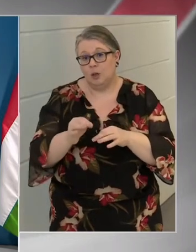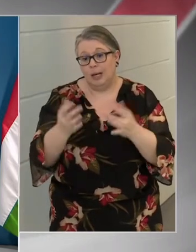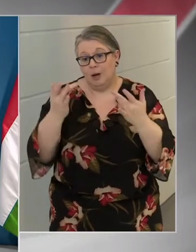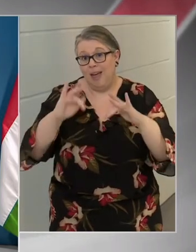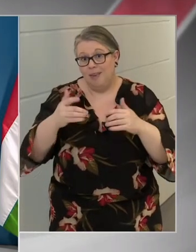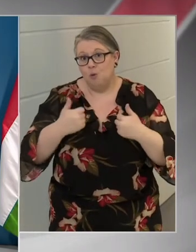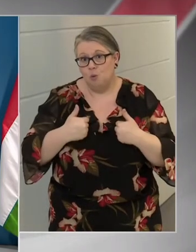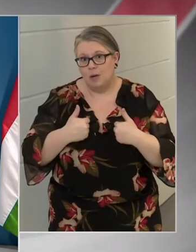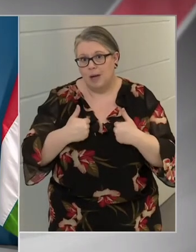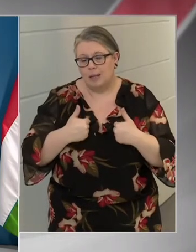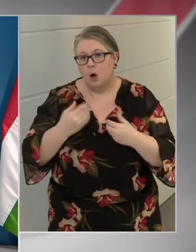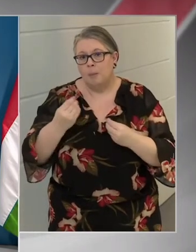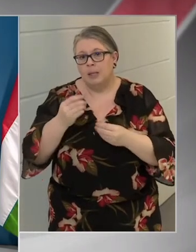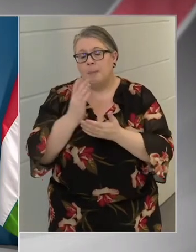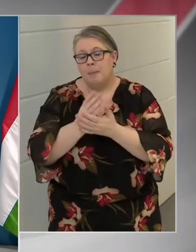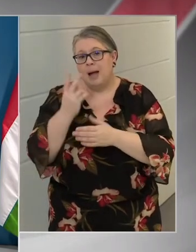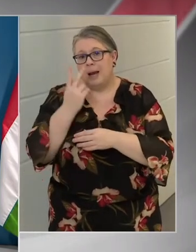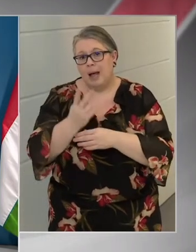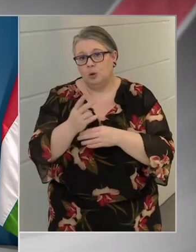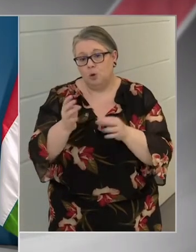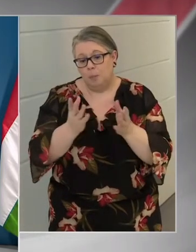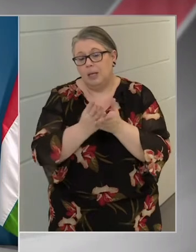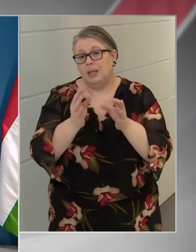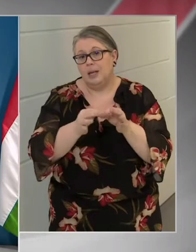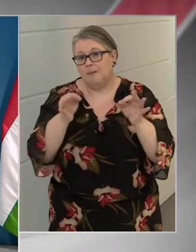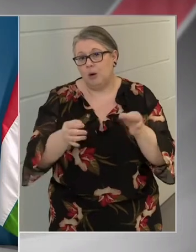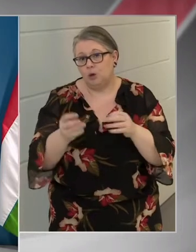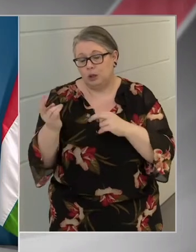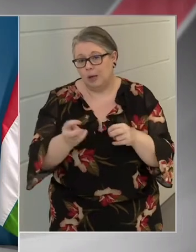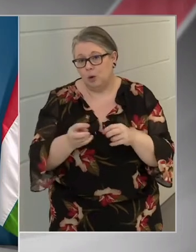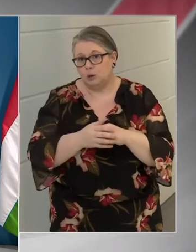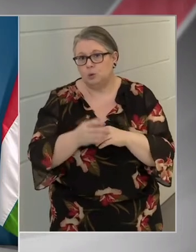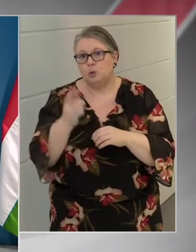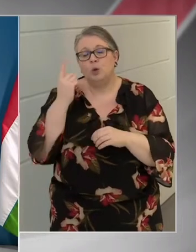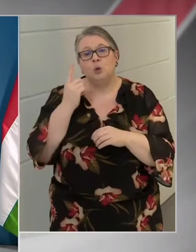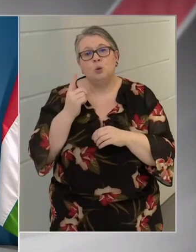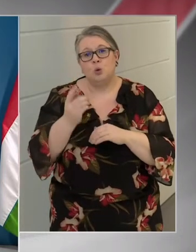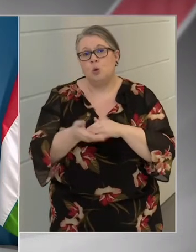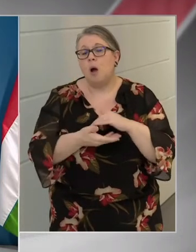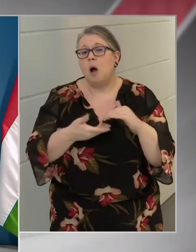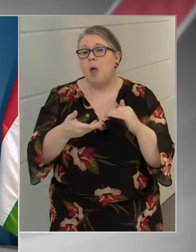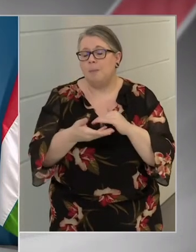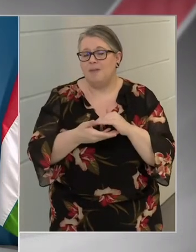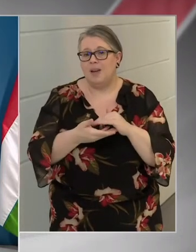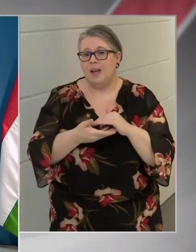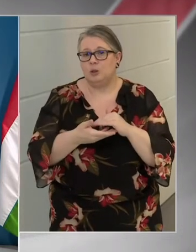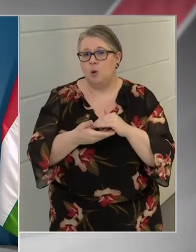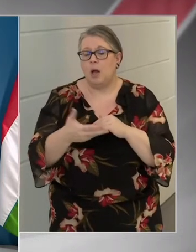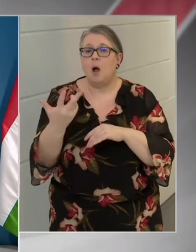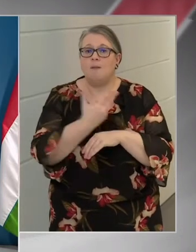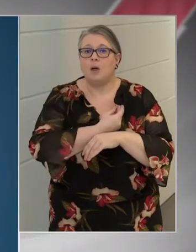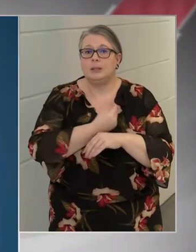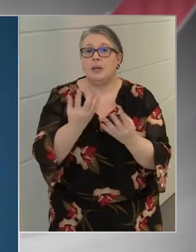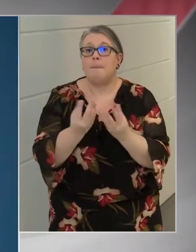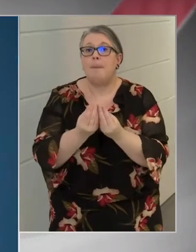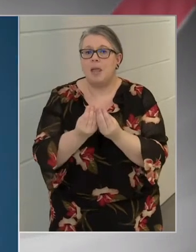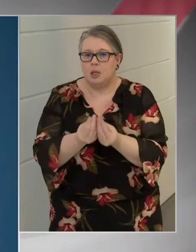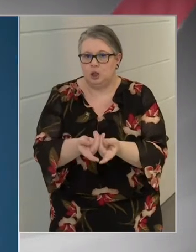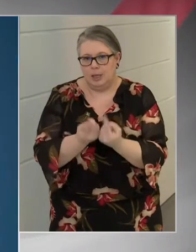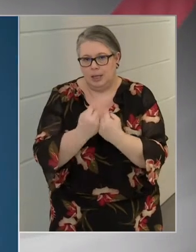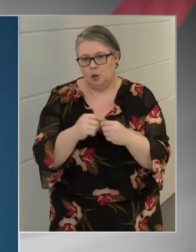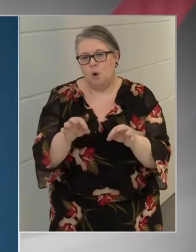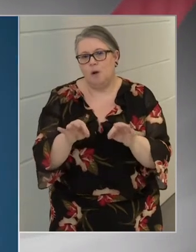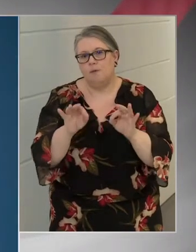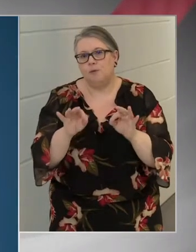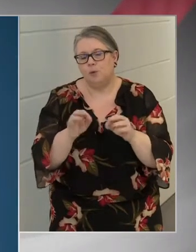amelyet látunk, publikálunk, tudjuk, hogy ez alapvetően a vakcinák mennyiségétől